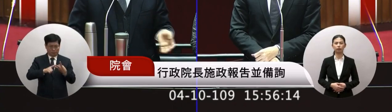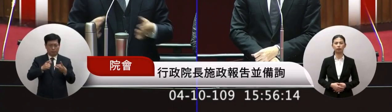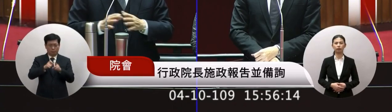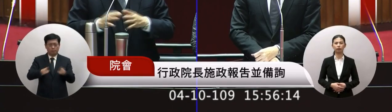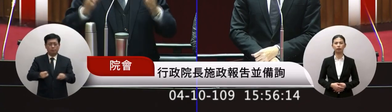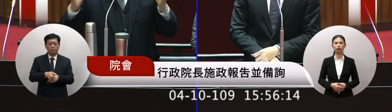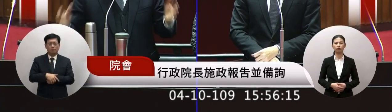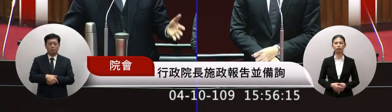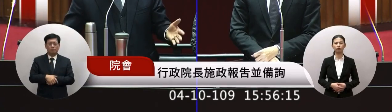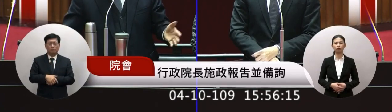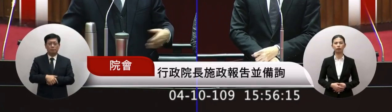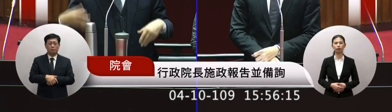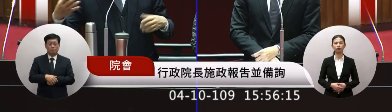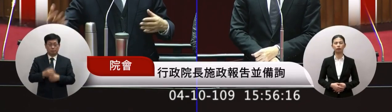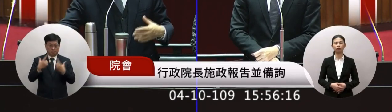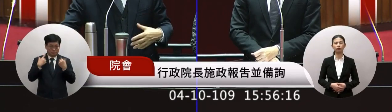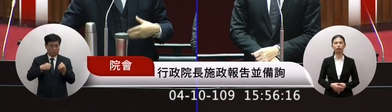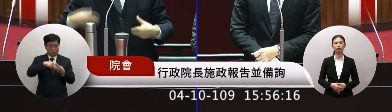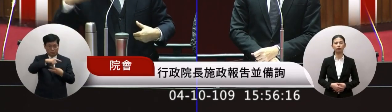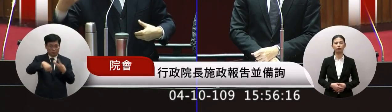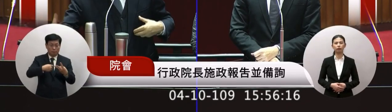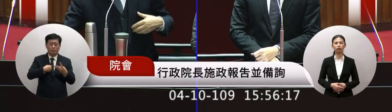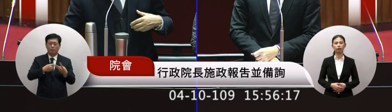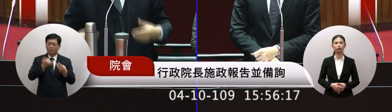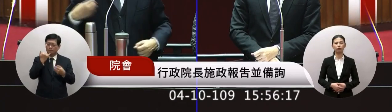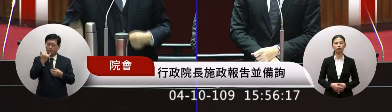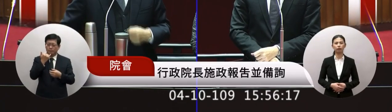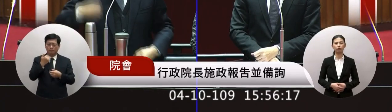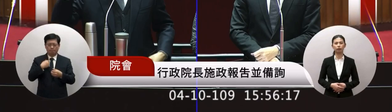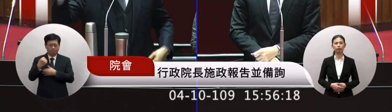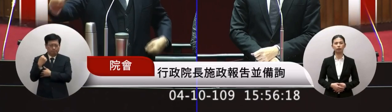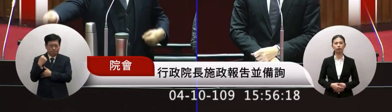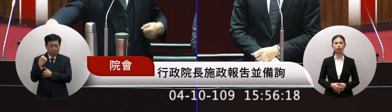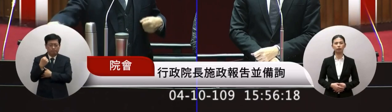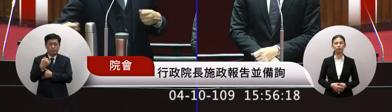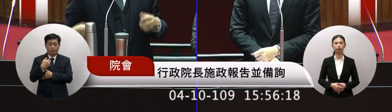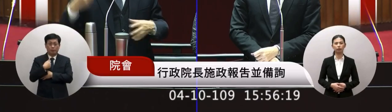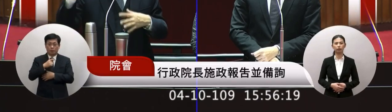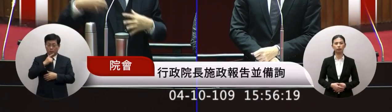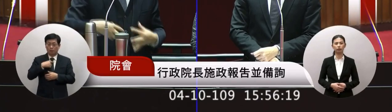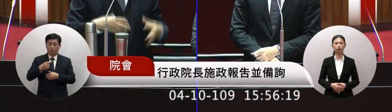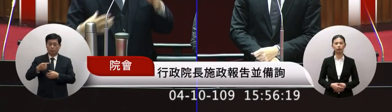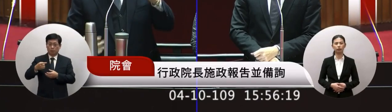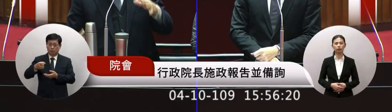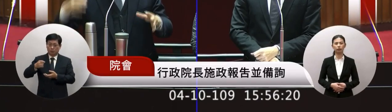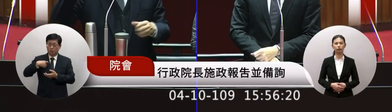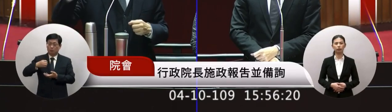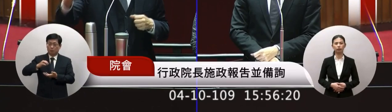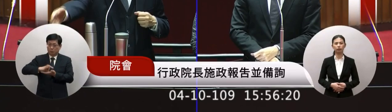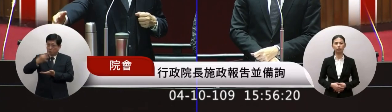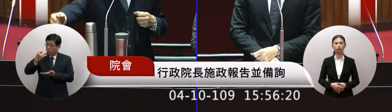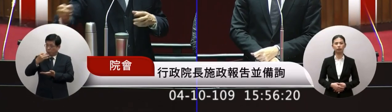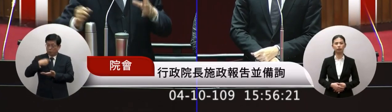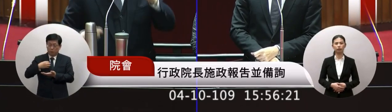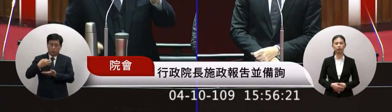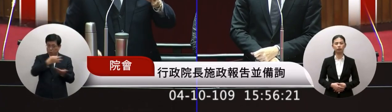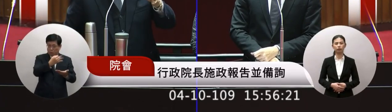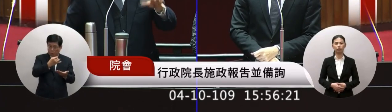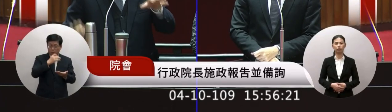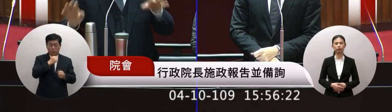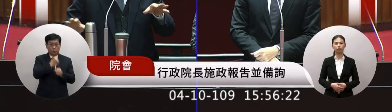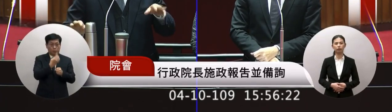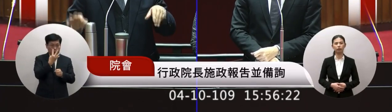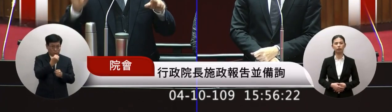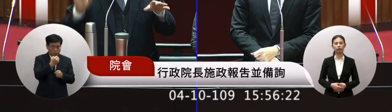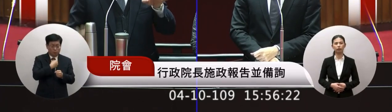所以就是我們安專有打拚我欠多少領多少就要我做多少領